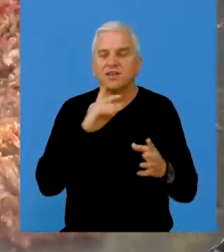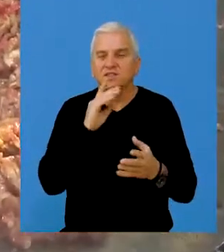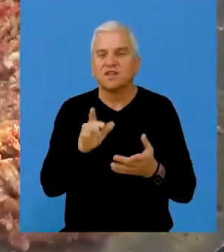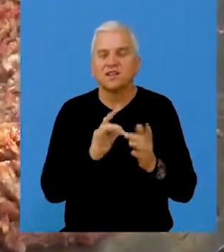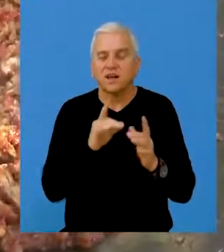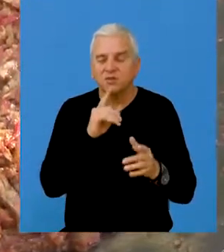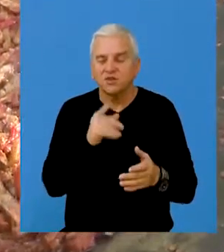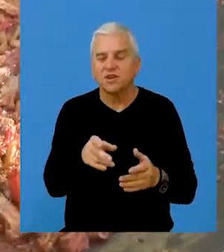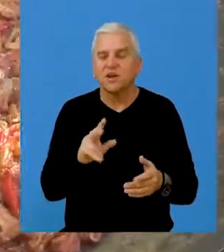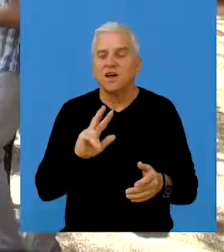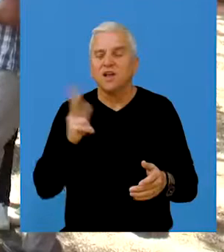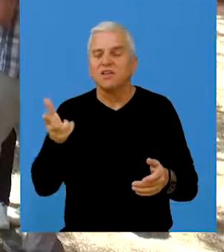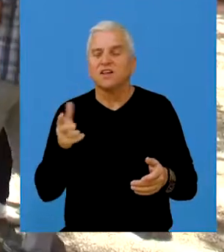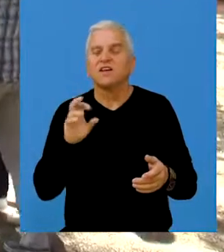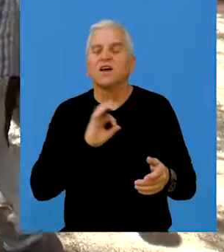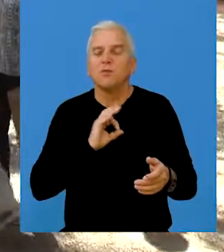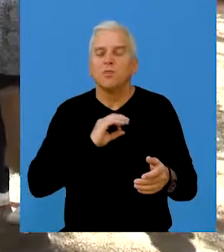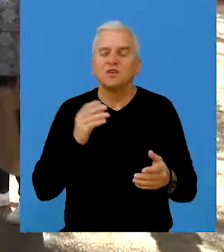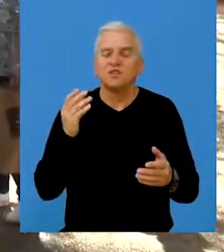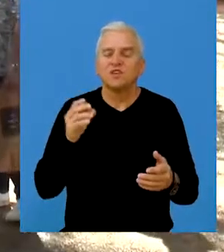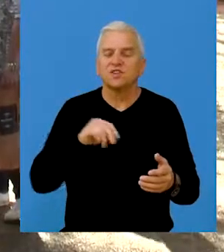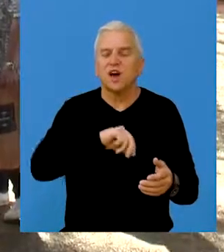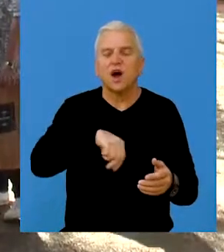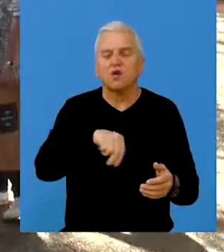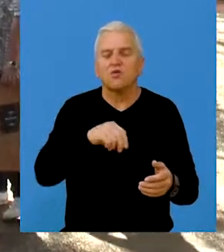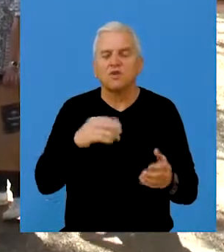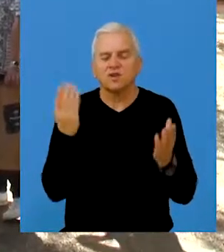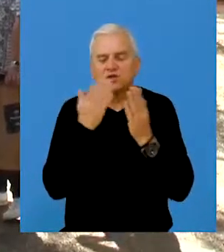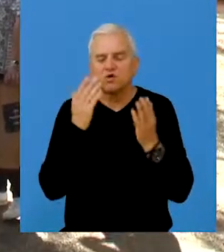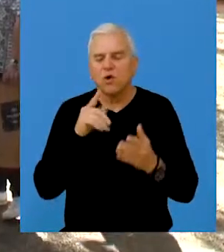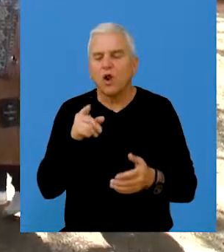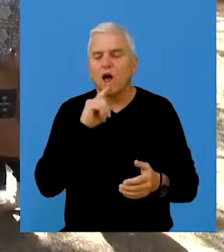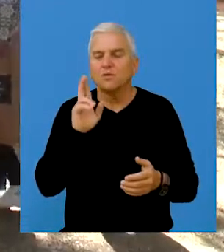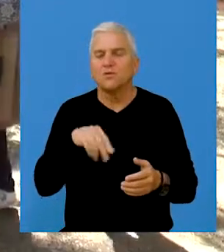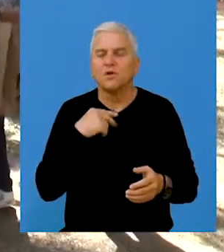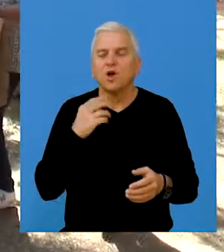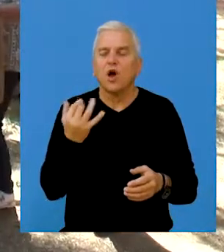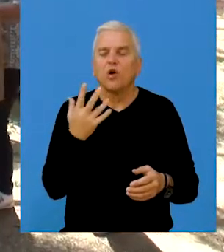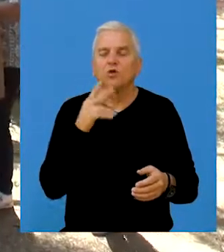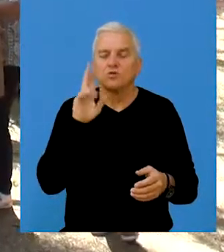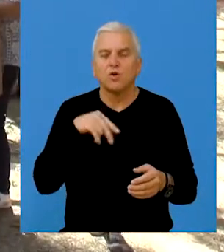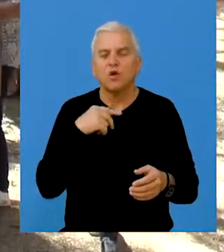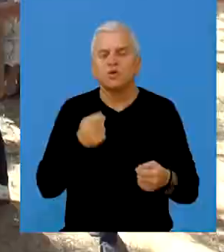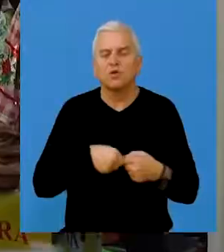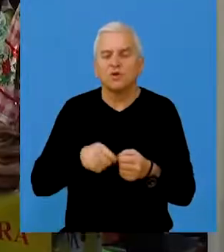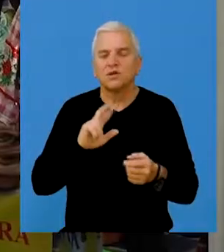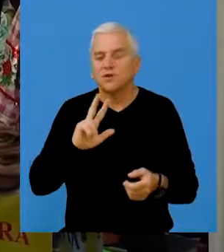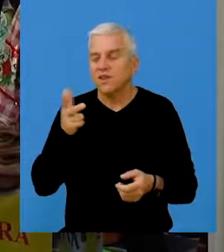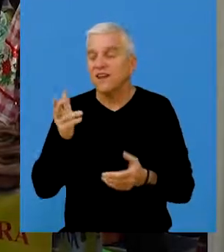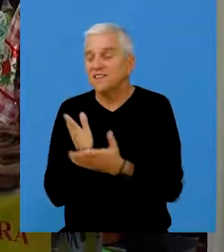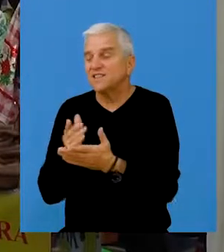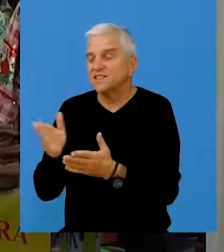djaka, ali tu nam je još Bečejska kulinarska škola, tako da može sreći polu smo uspeli da organizujemo to.